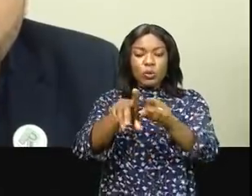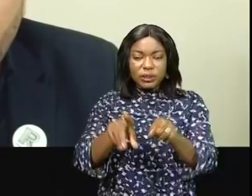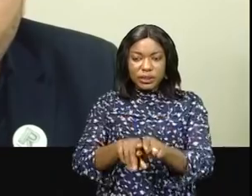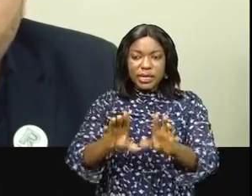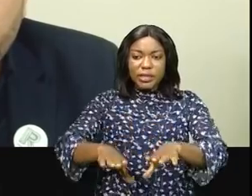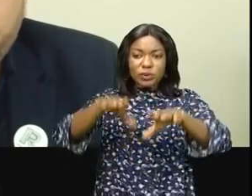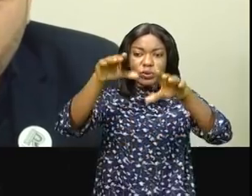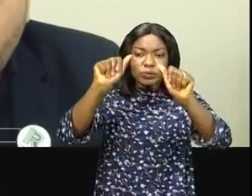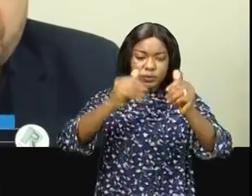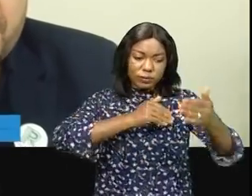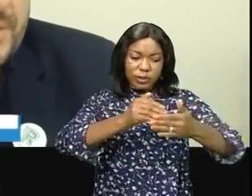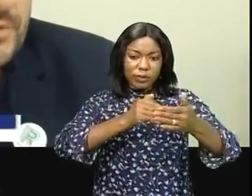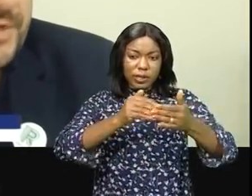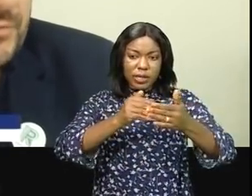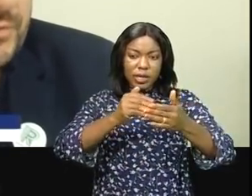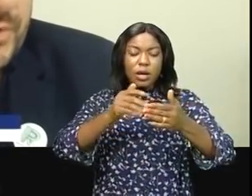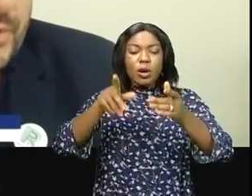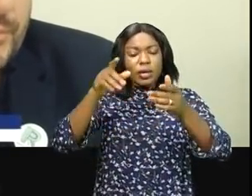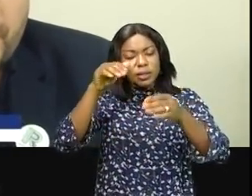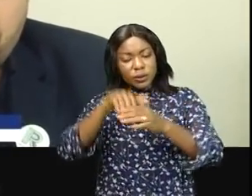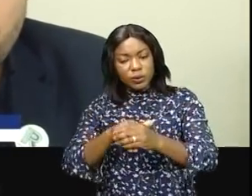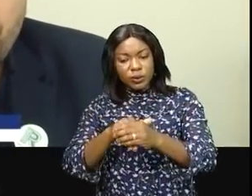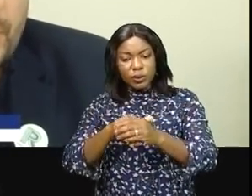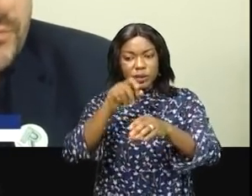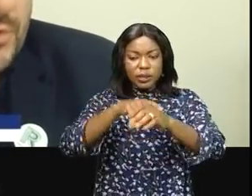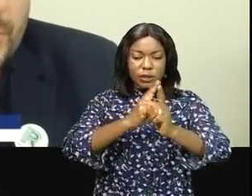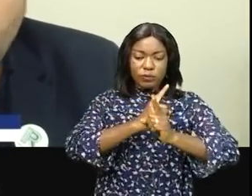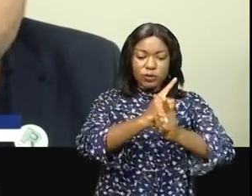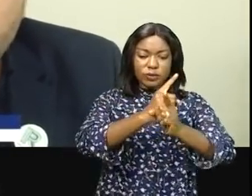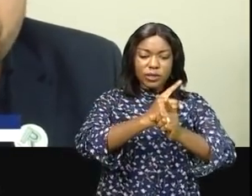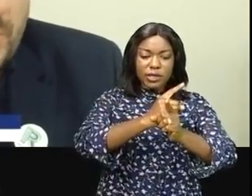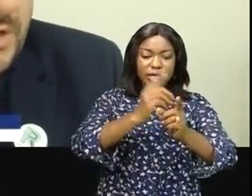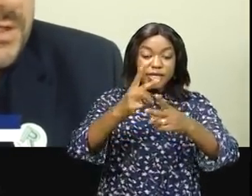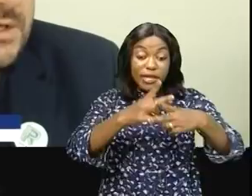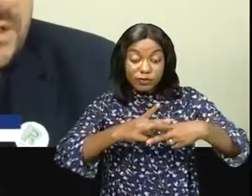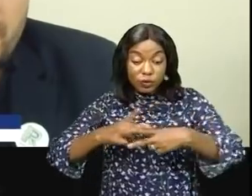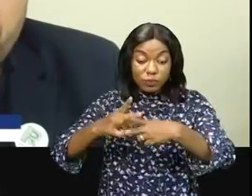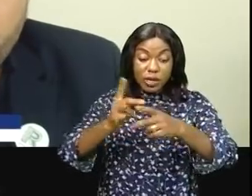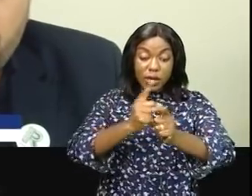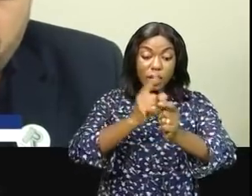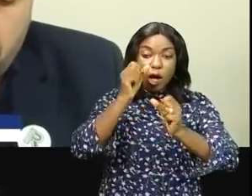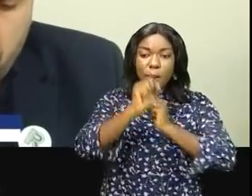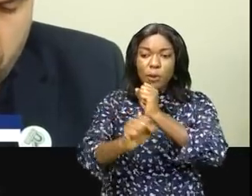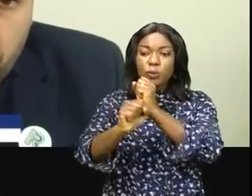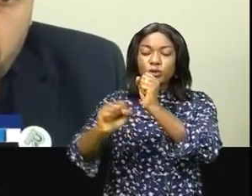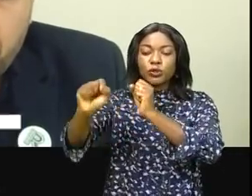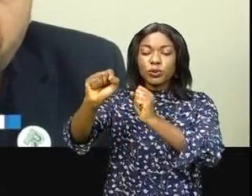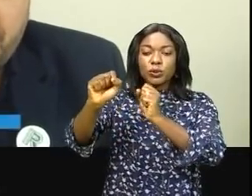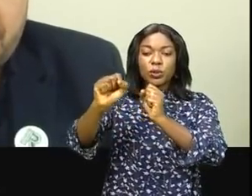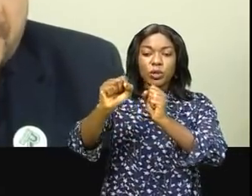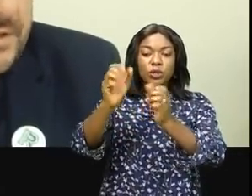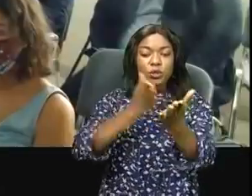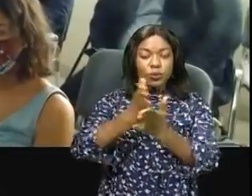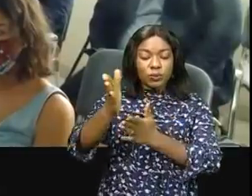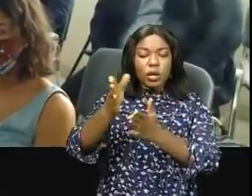adopter une approche progressiste en termes de protection de l'environnement, de promotion des droits des populations autochtones